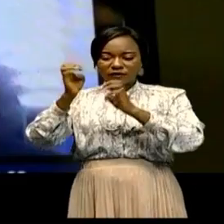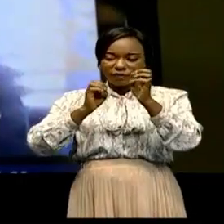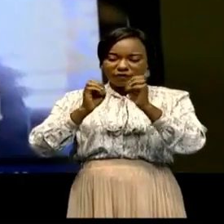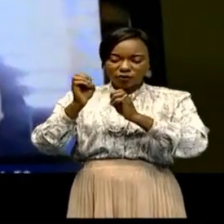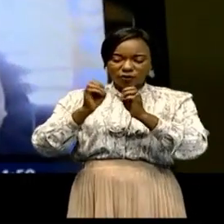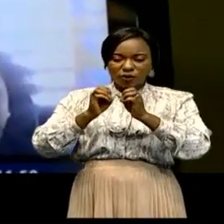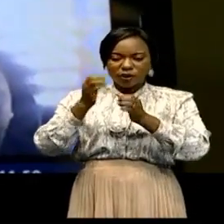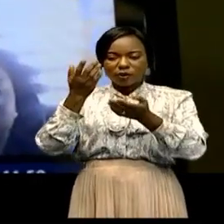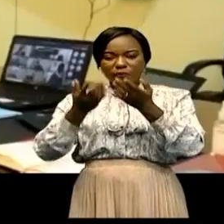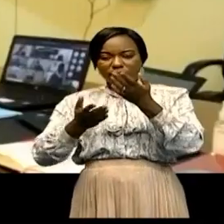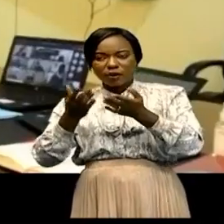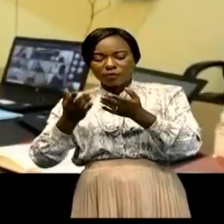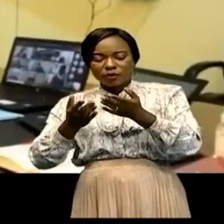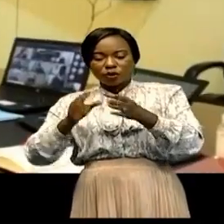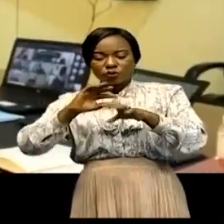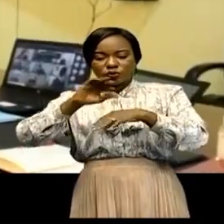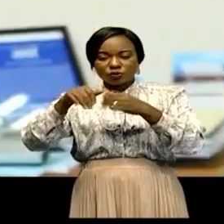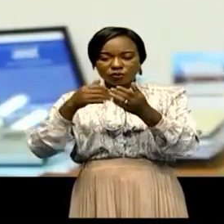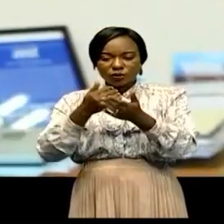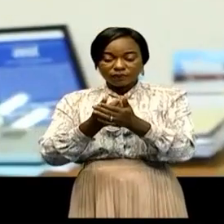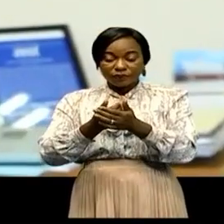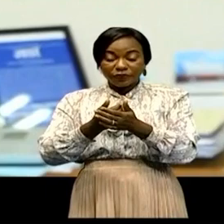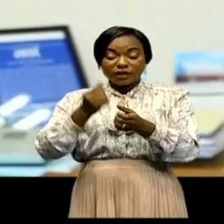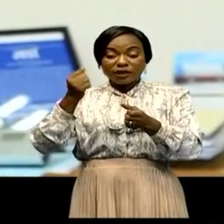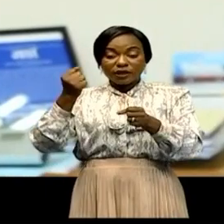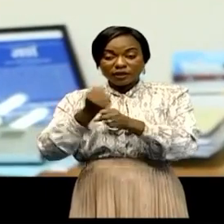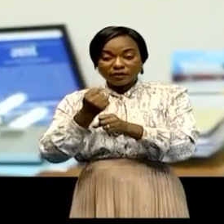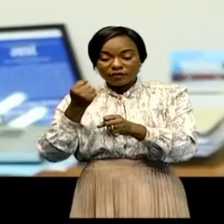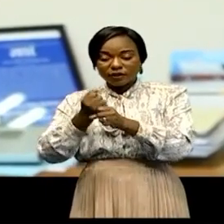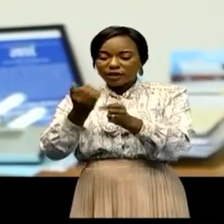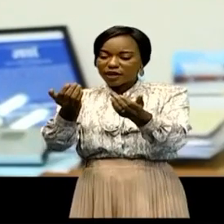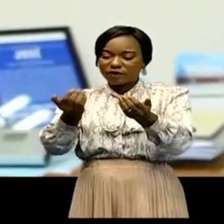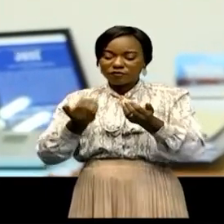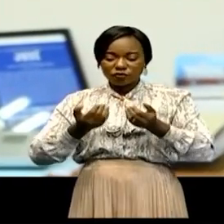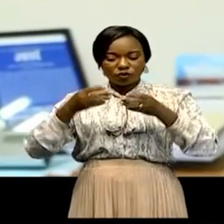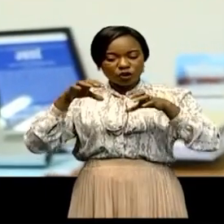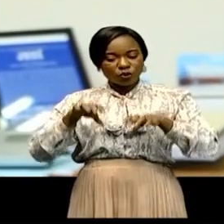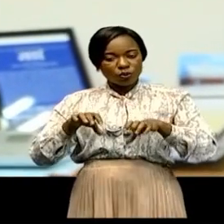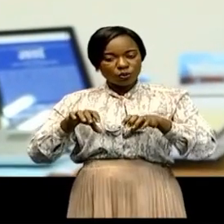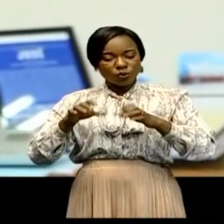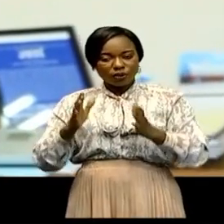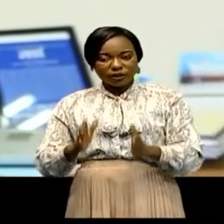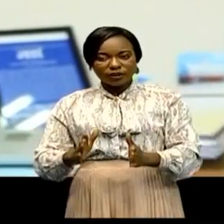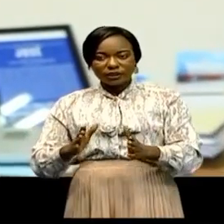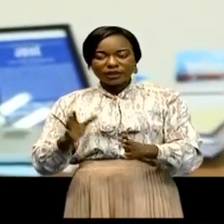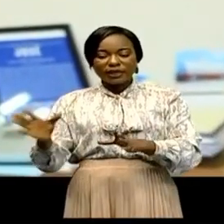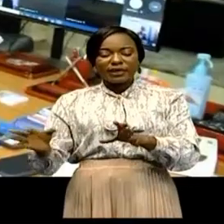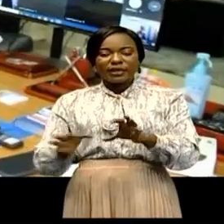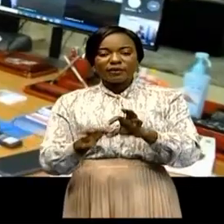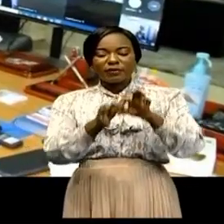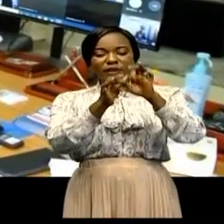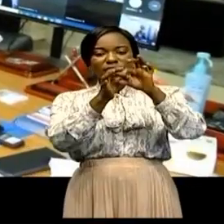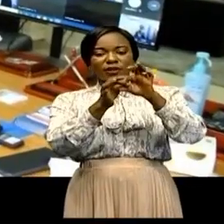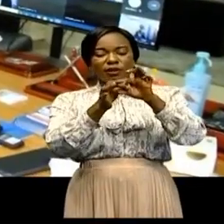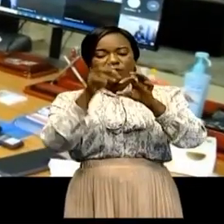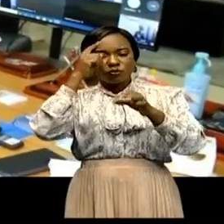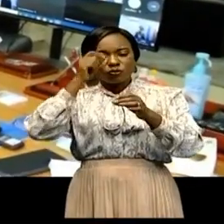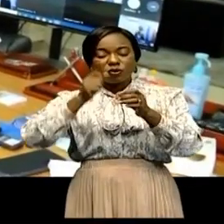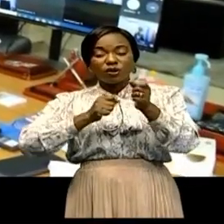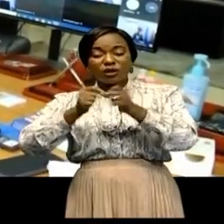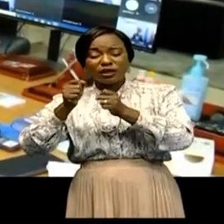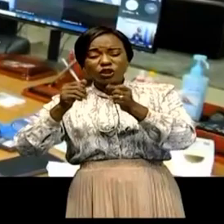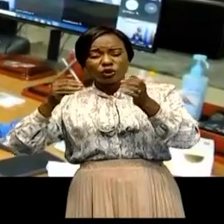conformes par le GAFI. La matérialisation de la volonté congolaise d'appartenir à un réseau de lutte anti